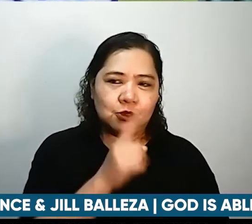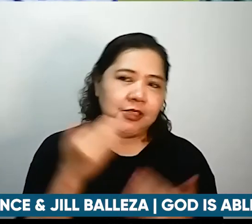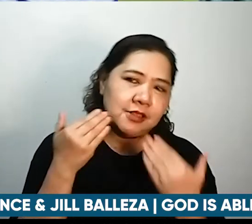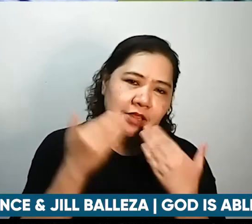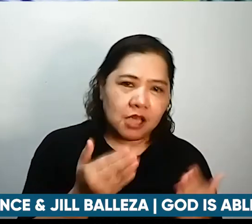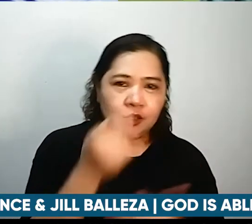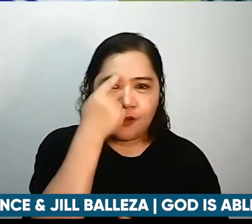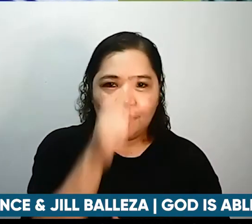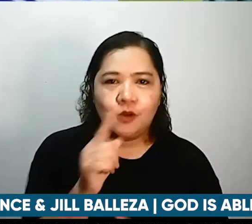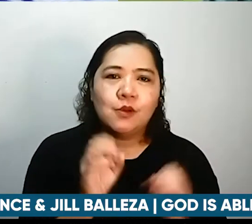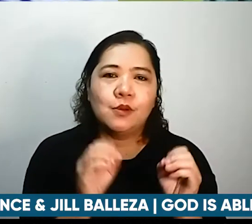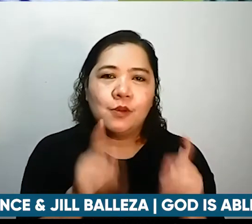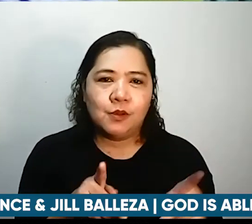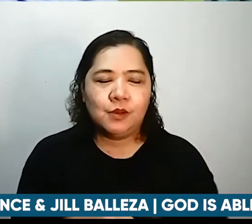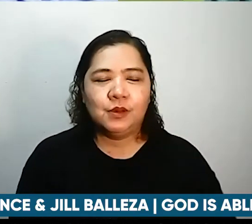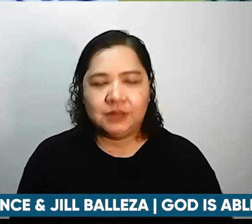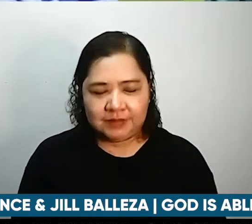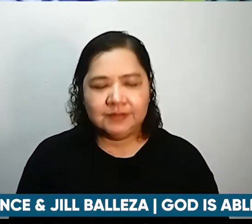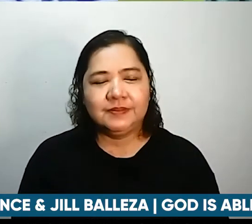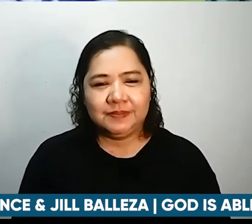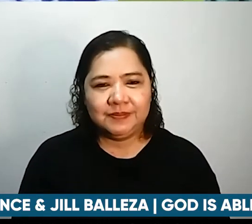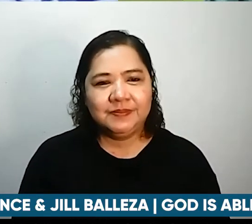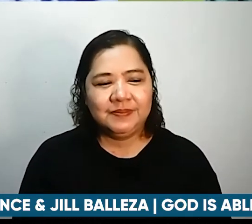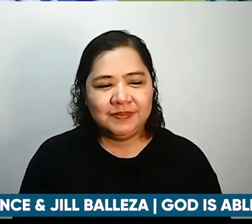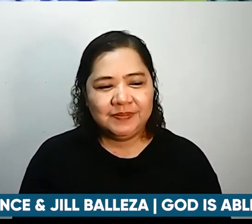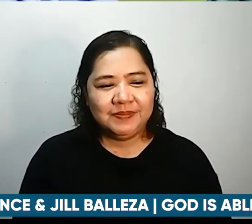most importantly kasi